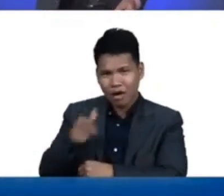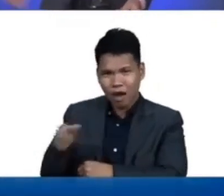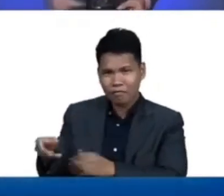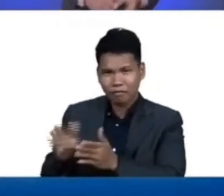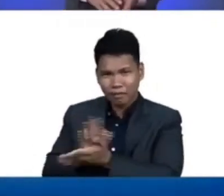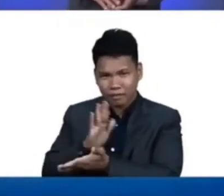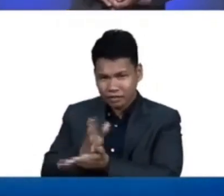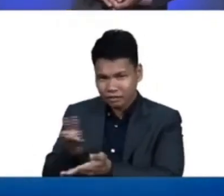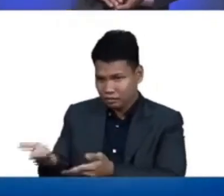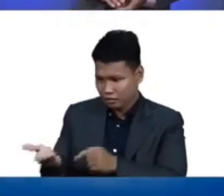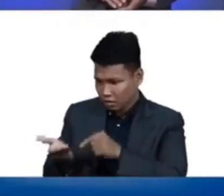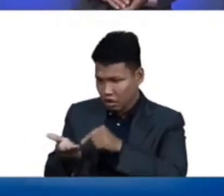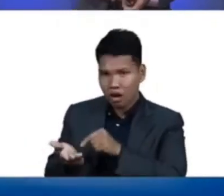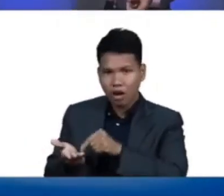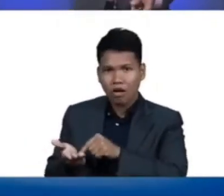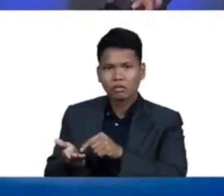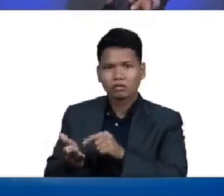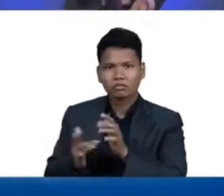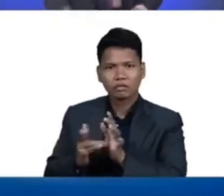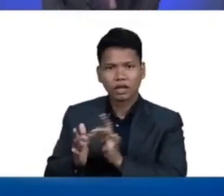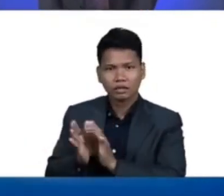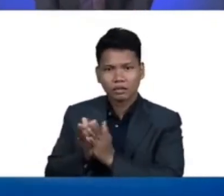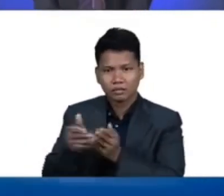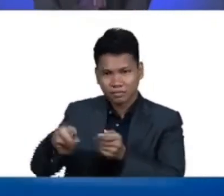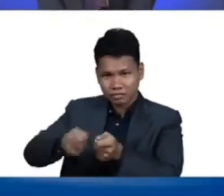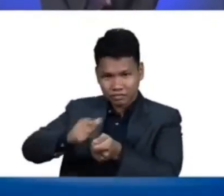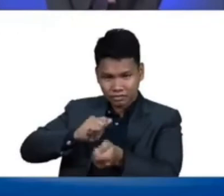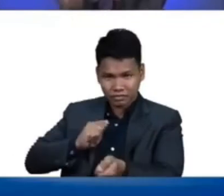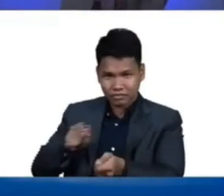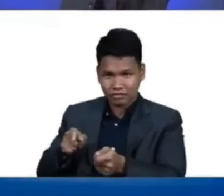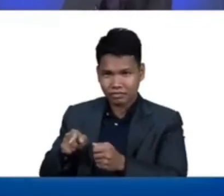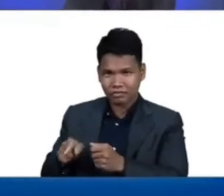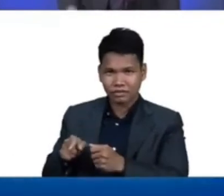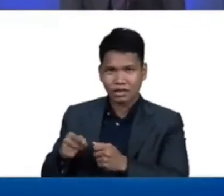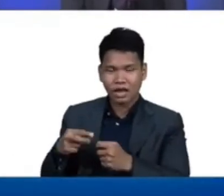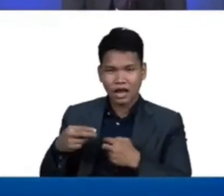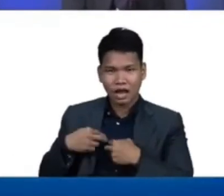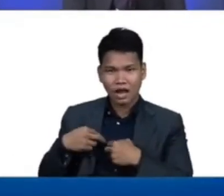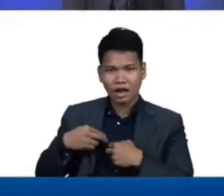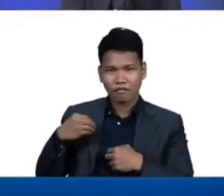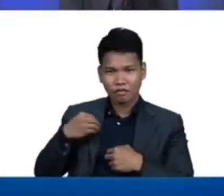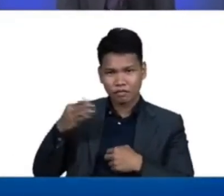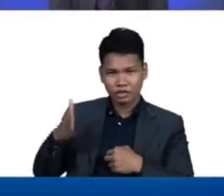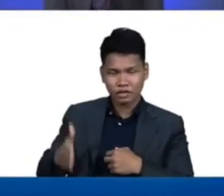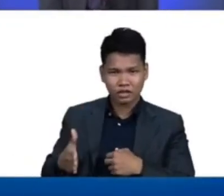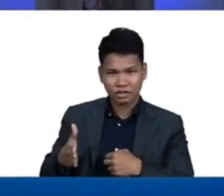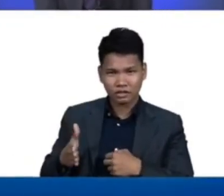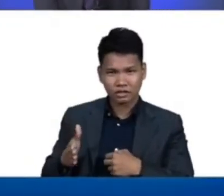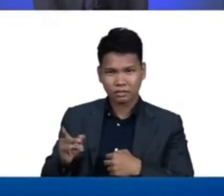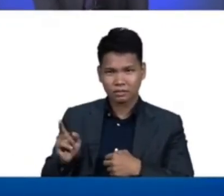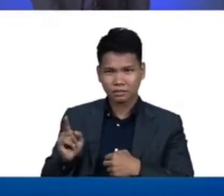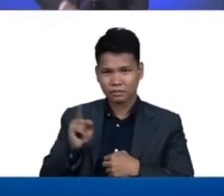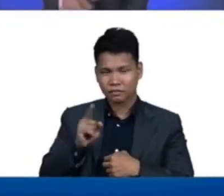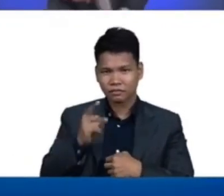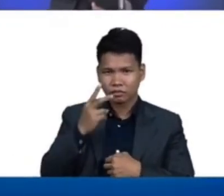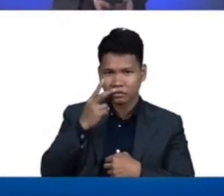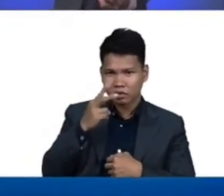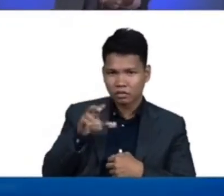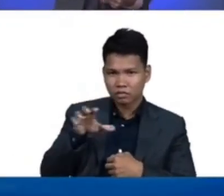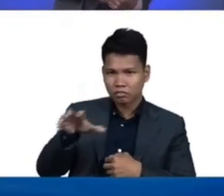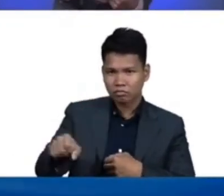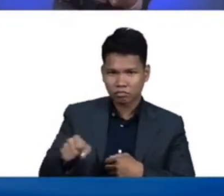later on it came to discover mga minamahal na mga kaibigan na mayroong isang oposyal sa concentration camp na naka